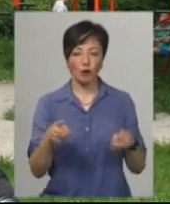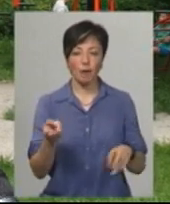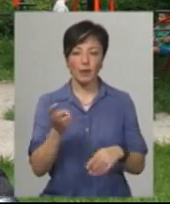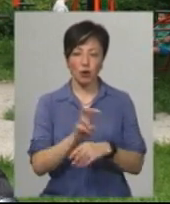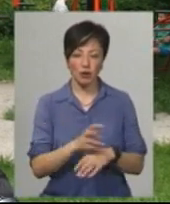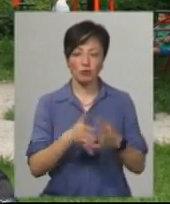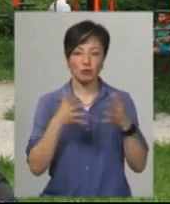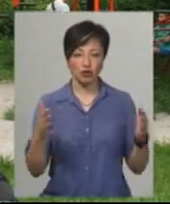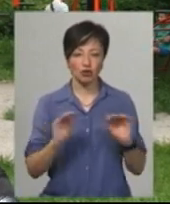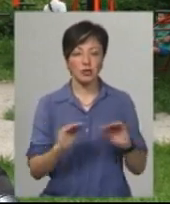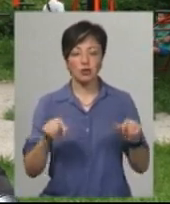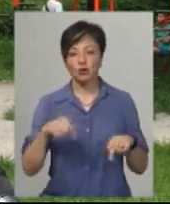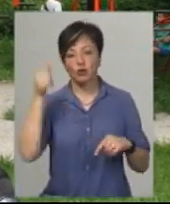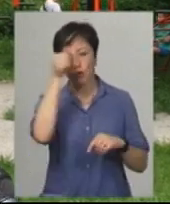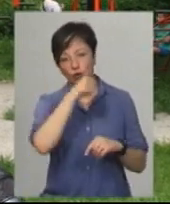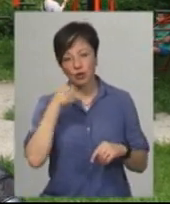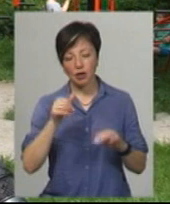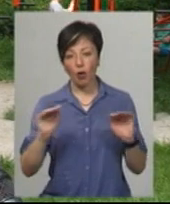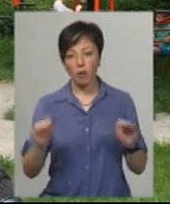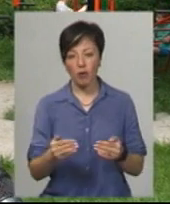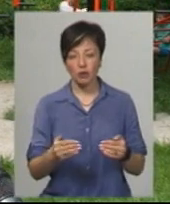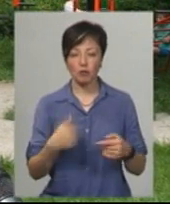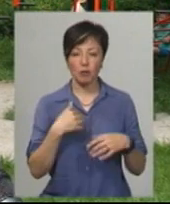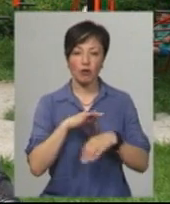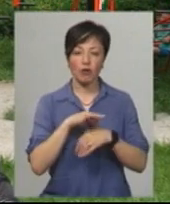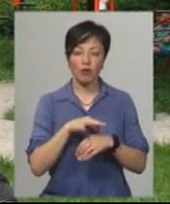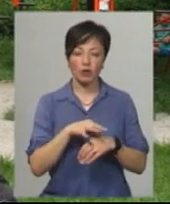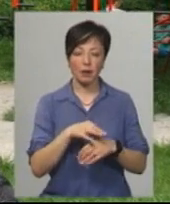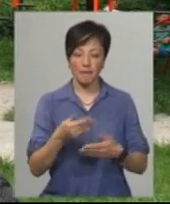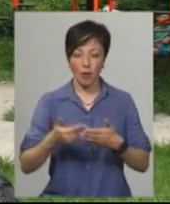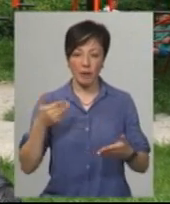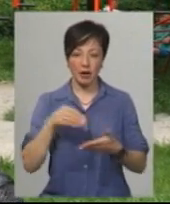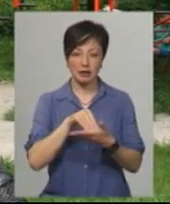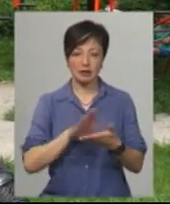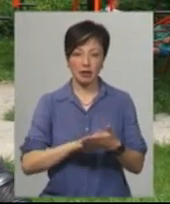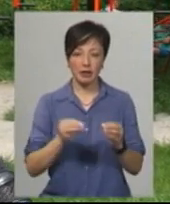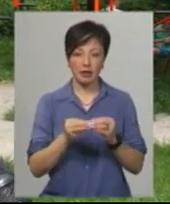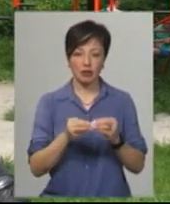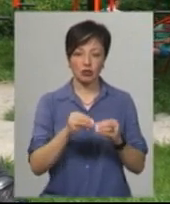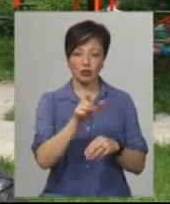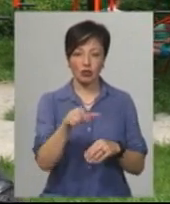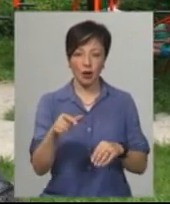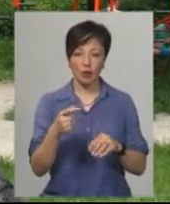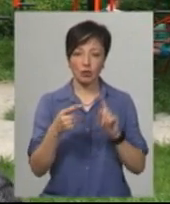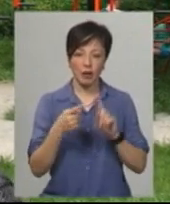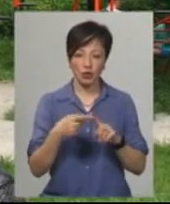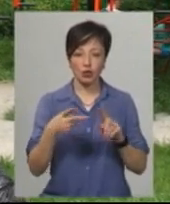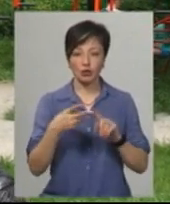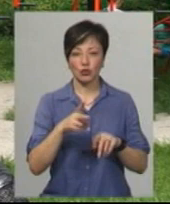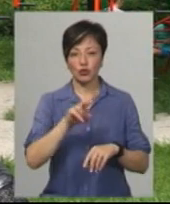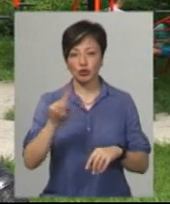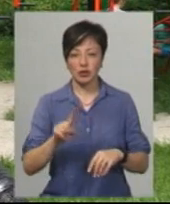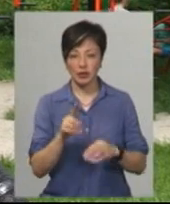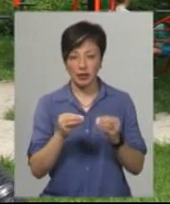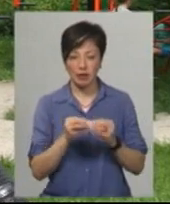більша кількість дітей цього року обмежена, ми проводимо попередній запис. 10 чоловік першу годину, другу годину інші 10